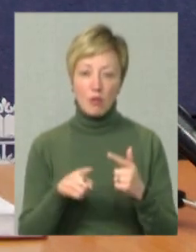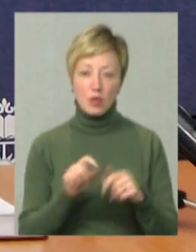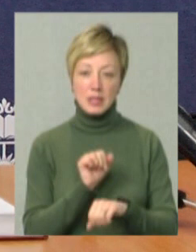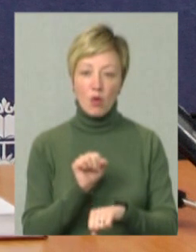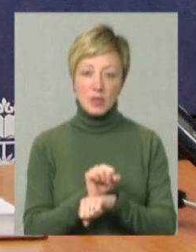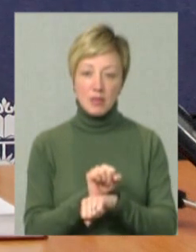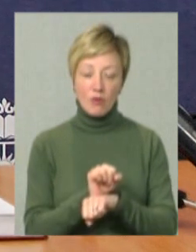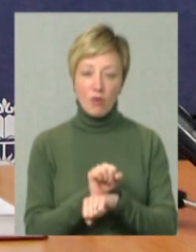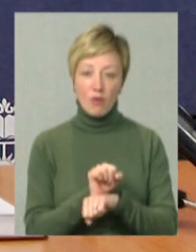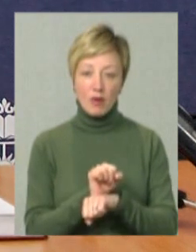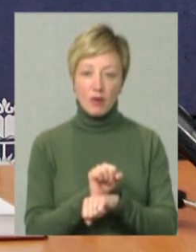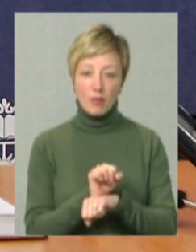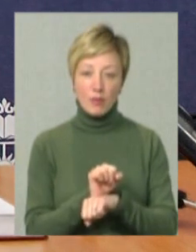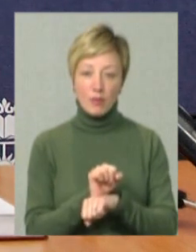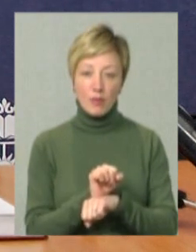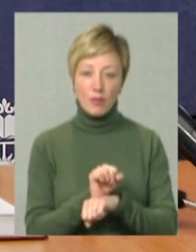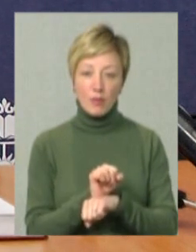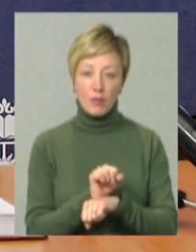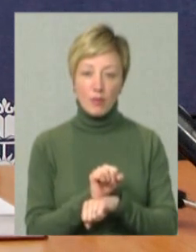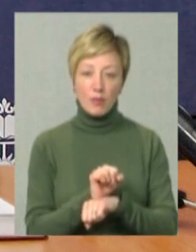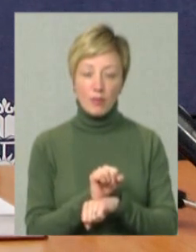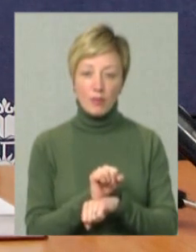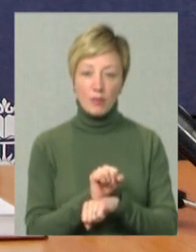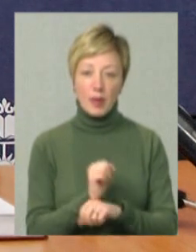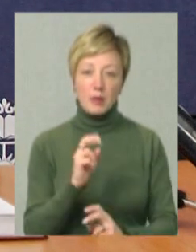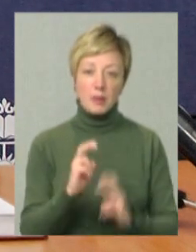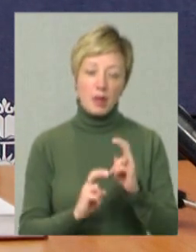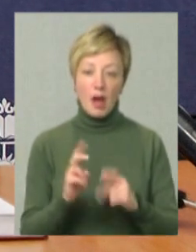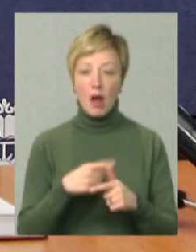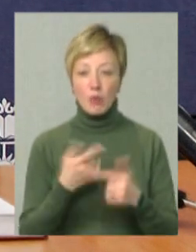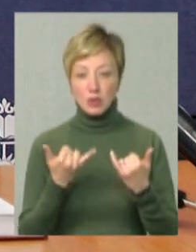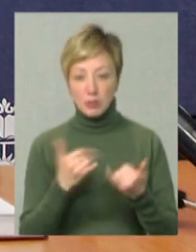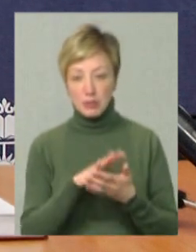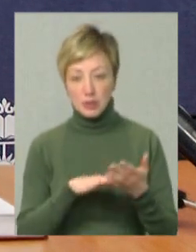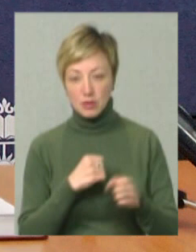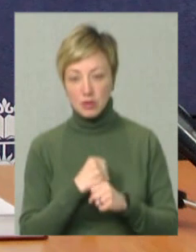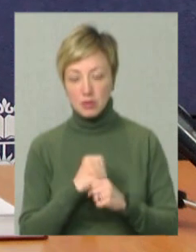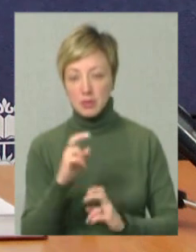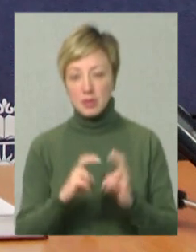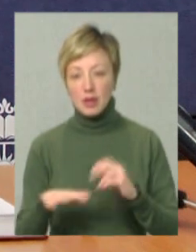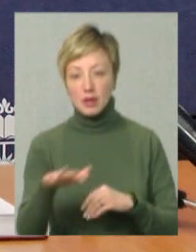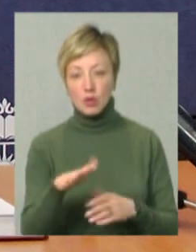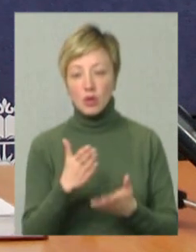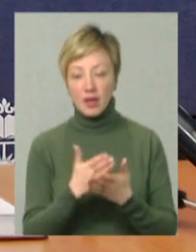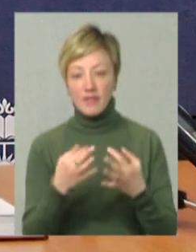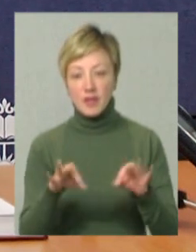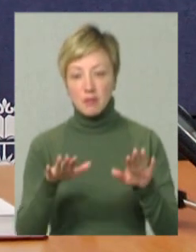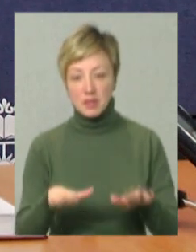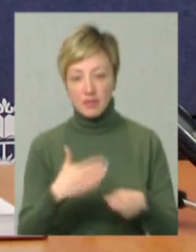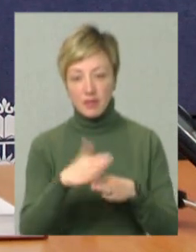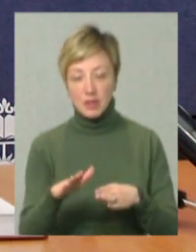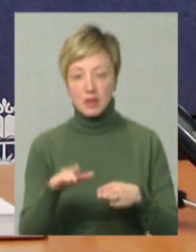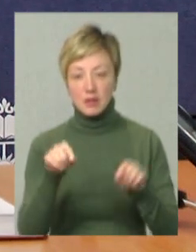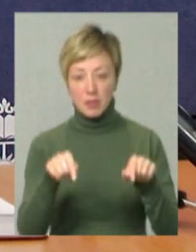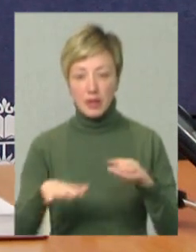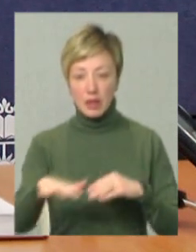законсервовані підприємства, або діючі підприємства, на території яких є можливість